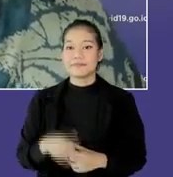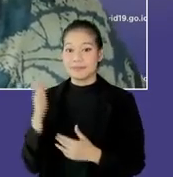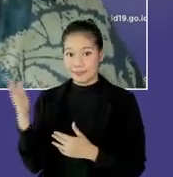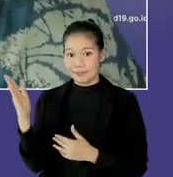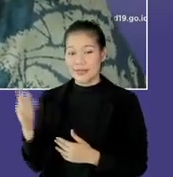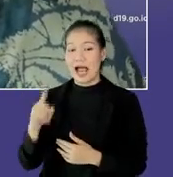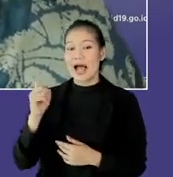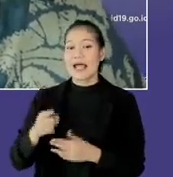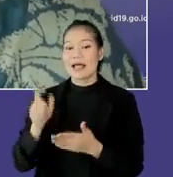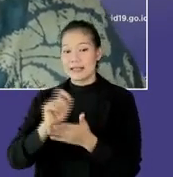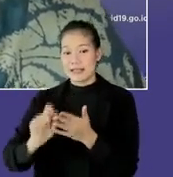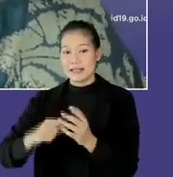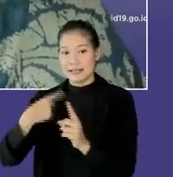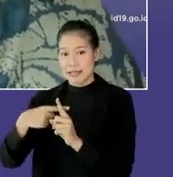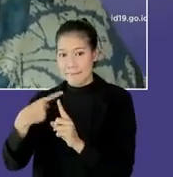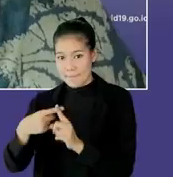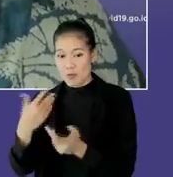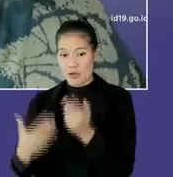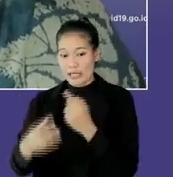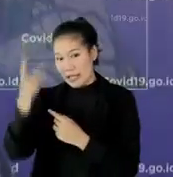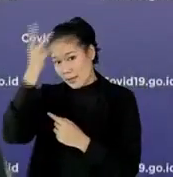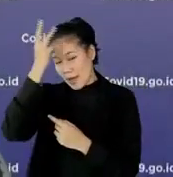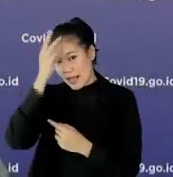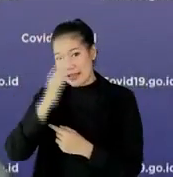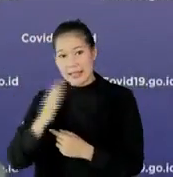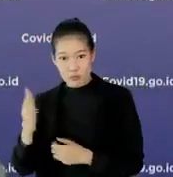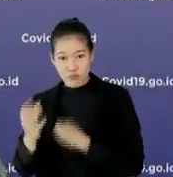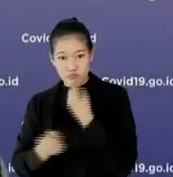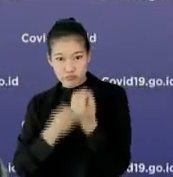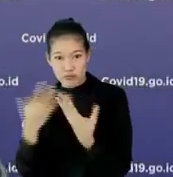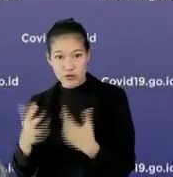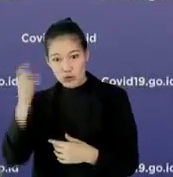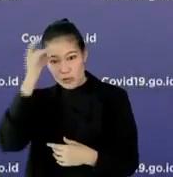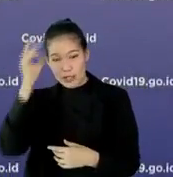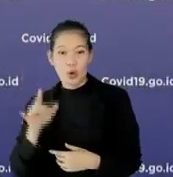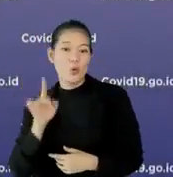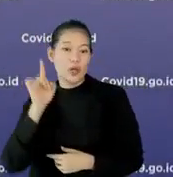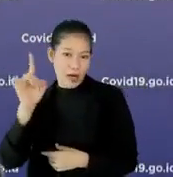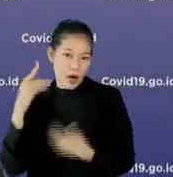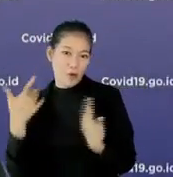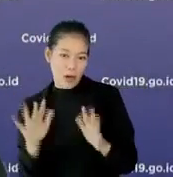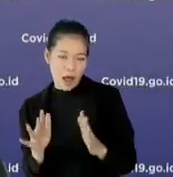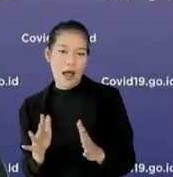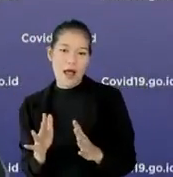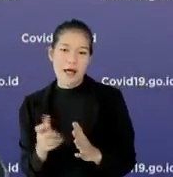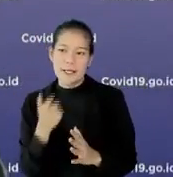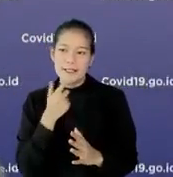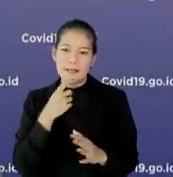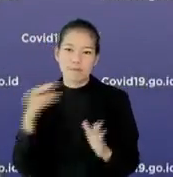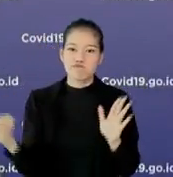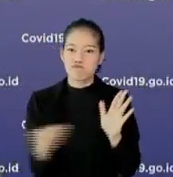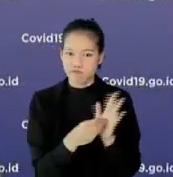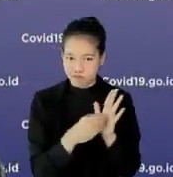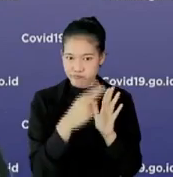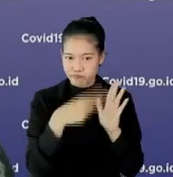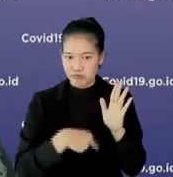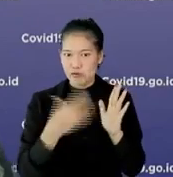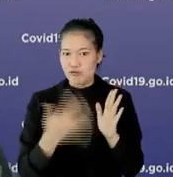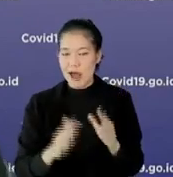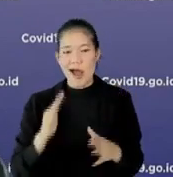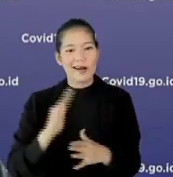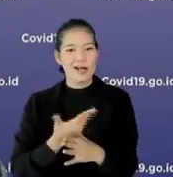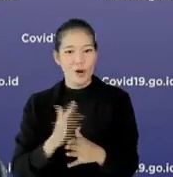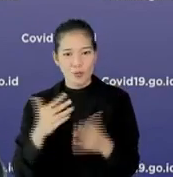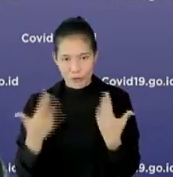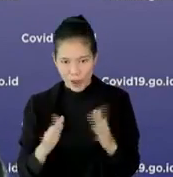di sini cerita tambahan, dokter Ula, tadi mungkin Kalimantan Timur, sudah kita sebut, Sumatera Selatan tadi masuk ya, ke dalam list yang tadi, kemudian